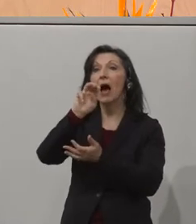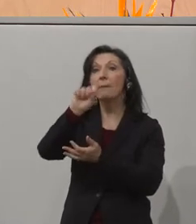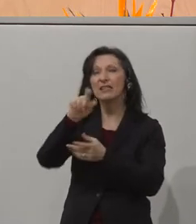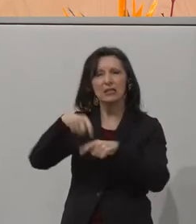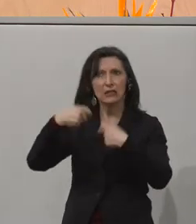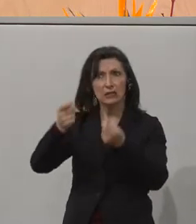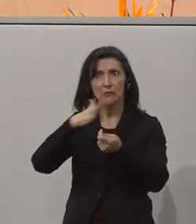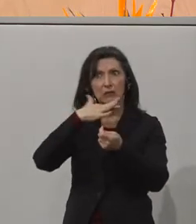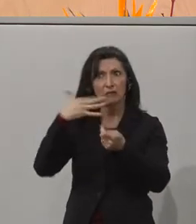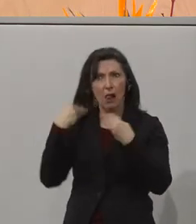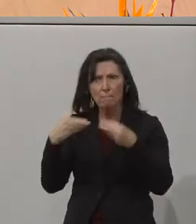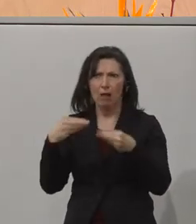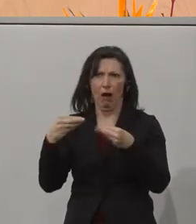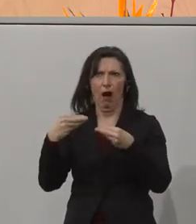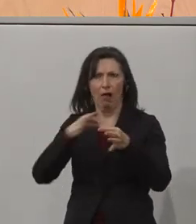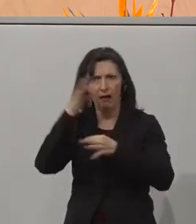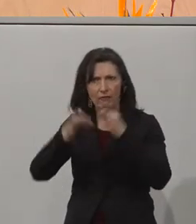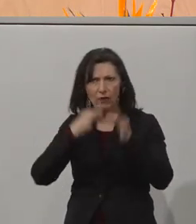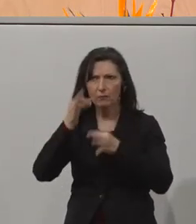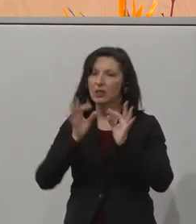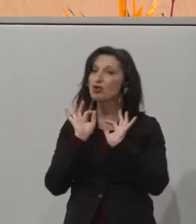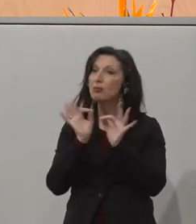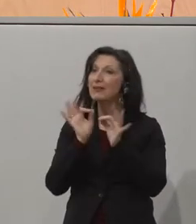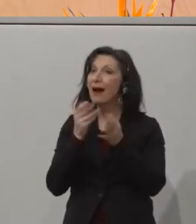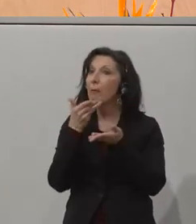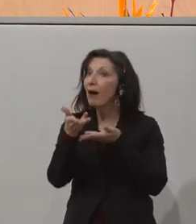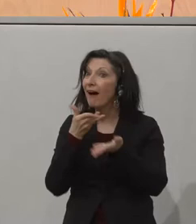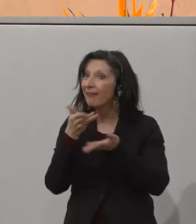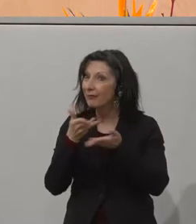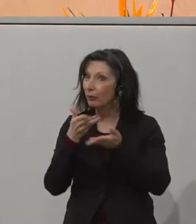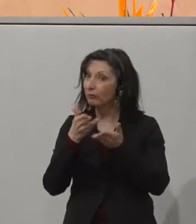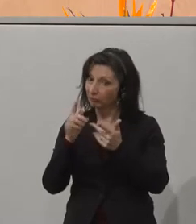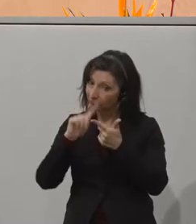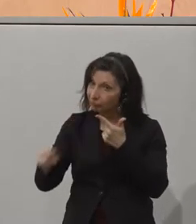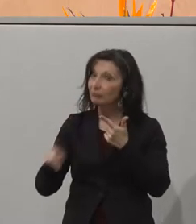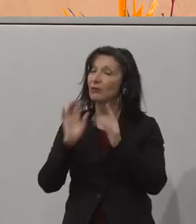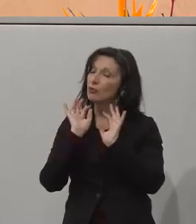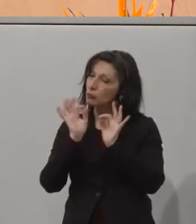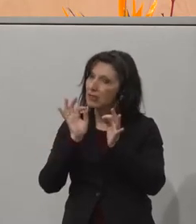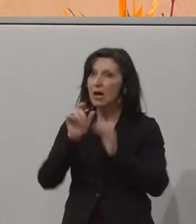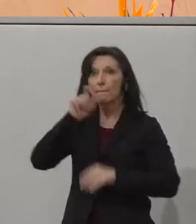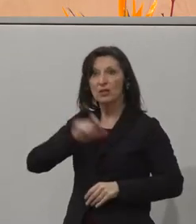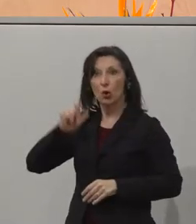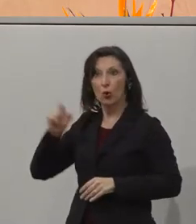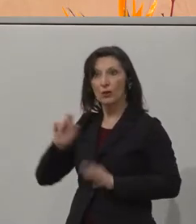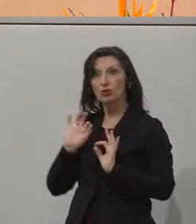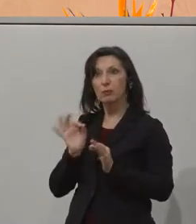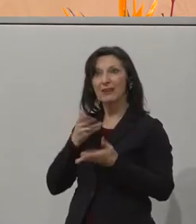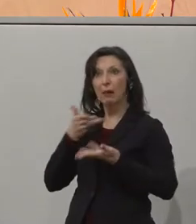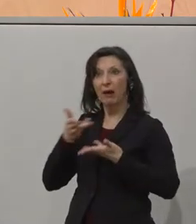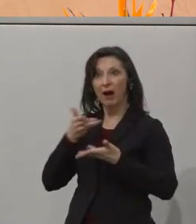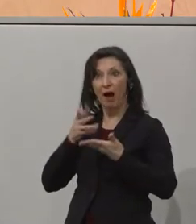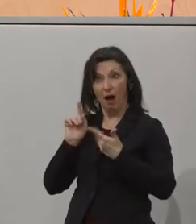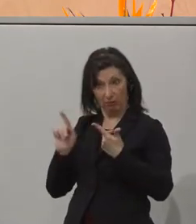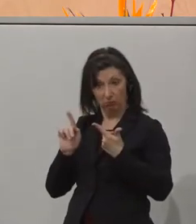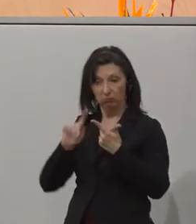von Informationen und Materialien. Es geht um eine spezifische Beratung und spezialisierte Berater beim AMS. Es geht